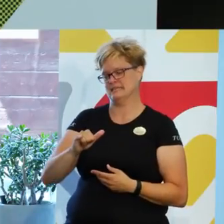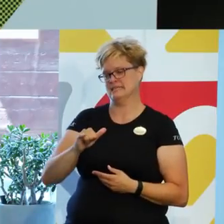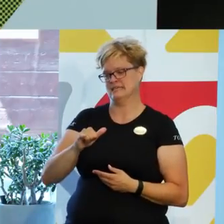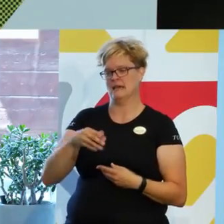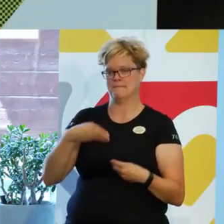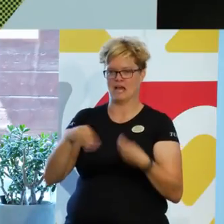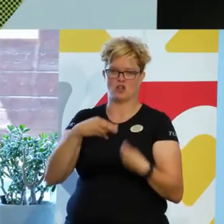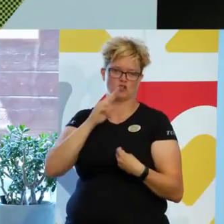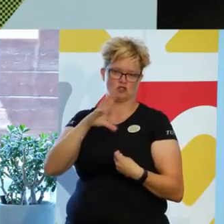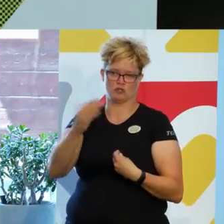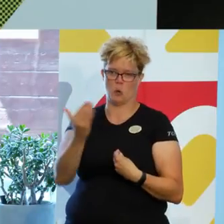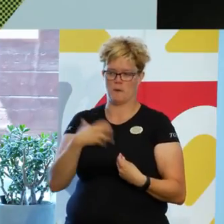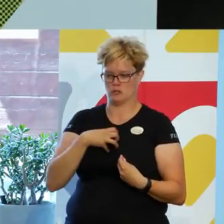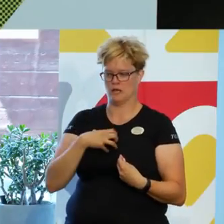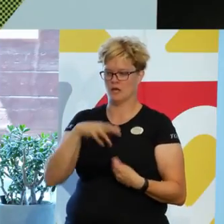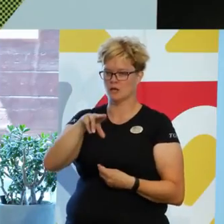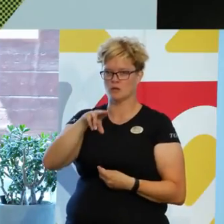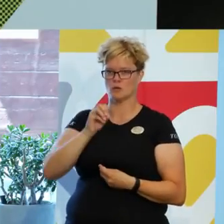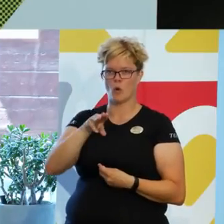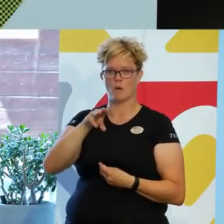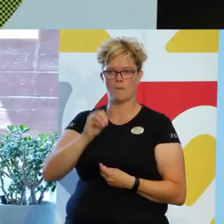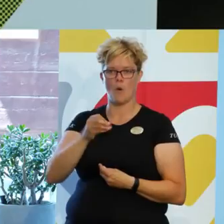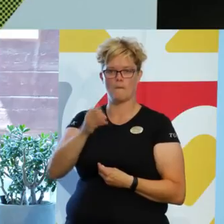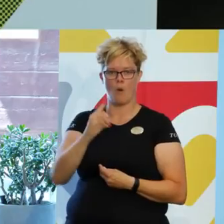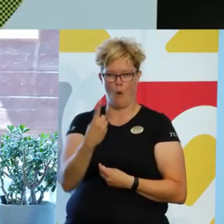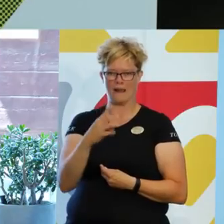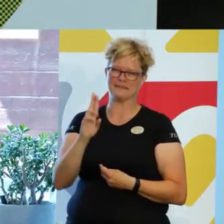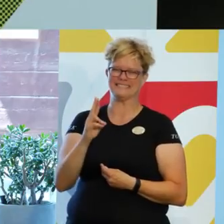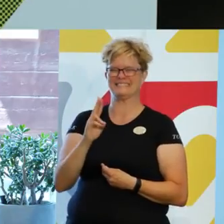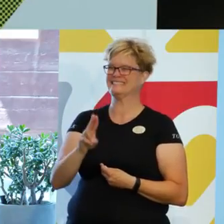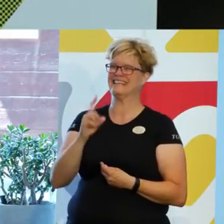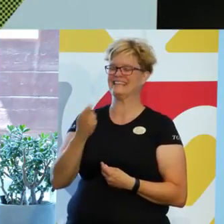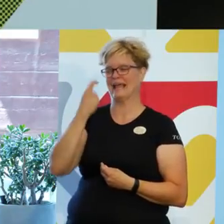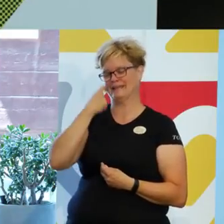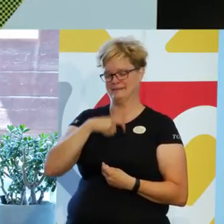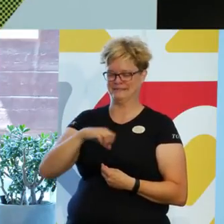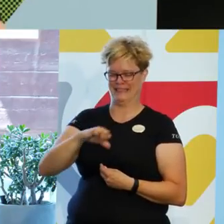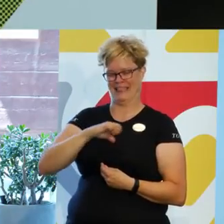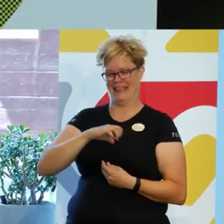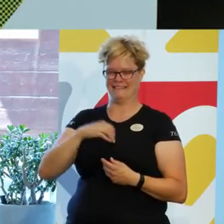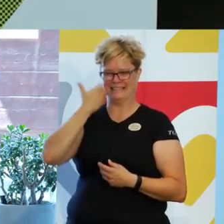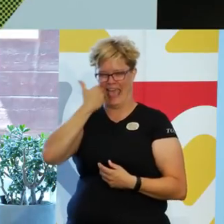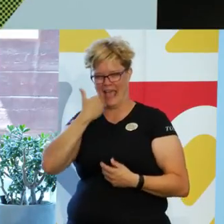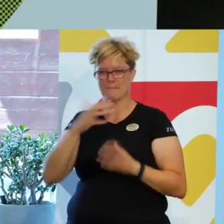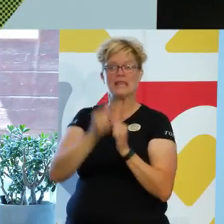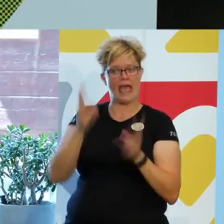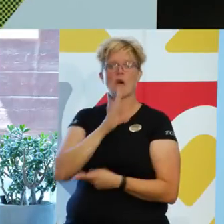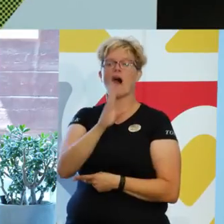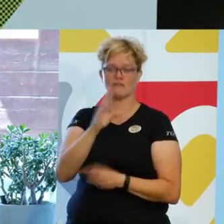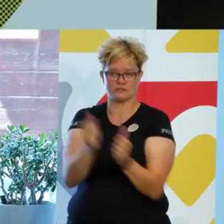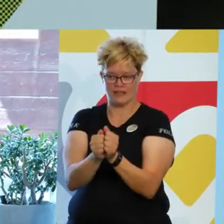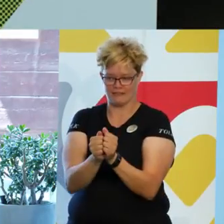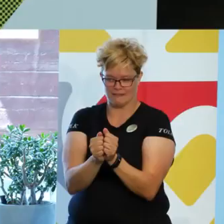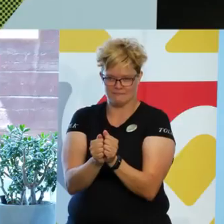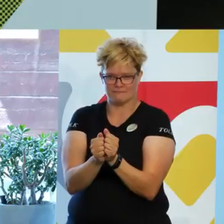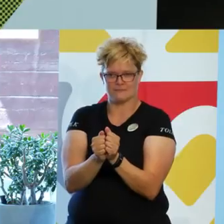det här nya materialet. Normopolet är ett sätt på ett litet lustfyllt, lekfyllt men allvarligt sätt att